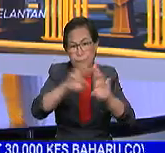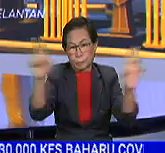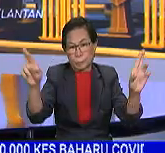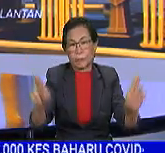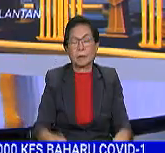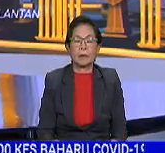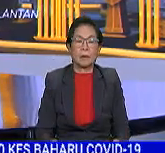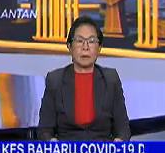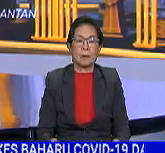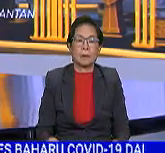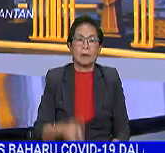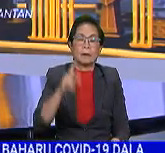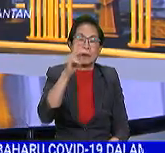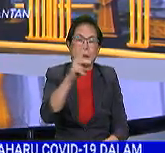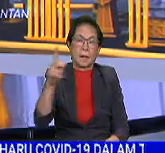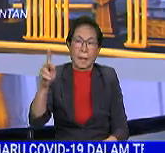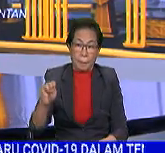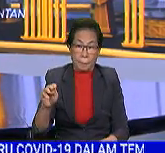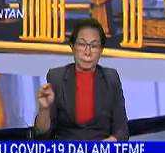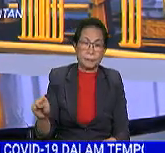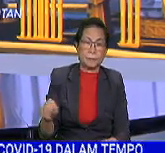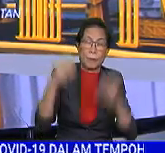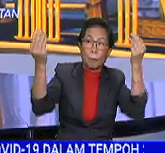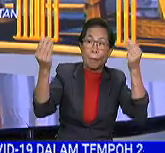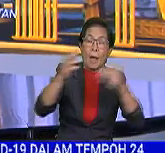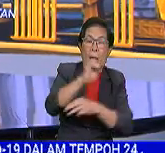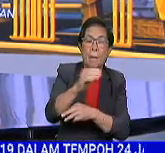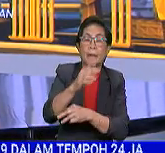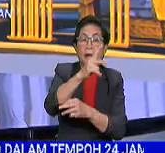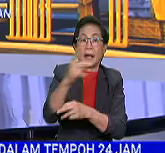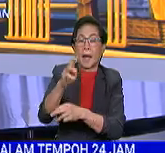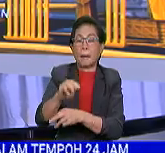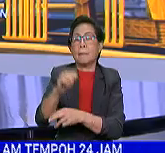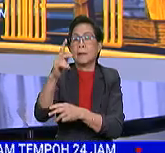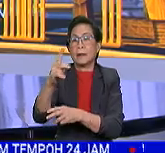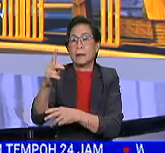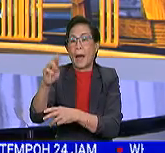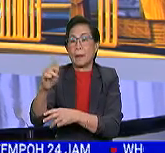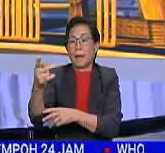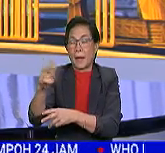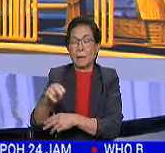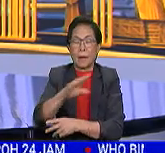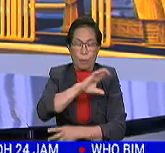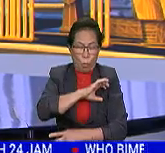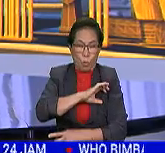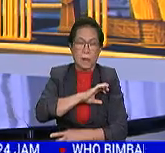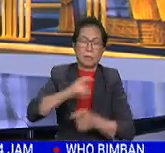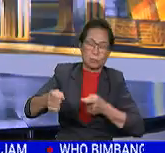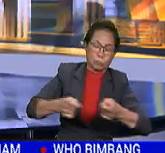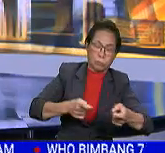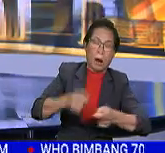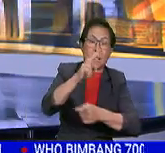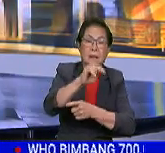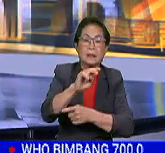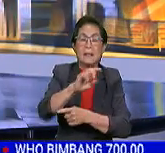Sementara itu, Kementerian Kesihatan KKM Majlis Keselamatan Negara MKN, Polis serta Jawatankuasa Pengurusan Bencana